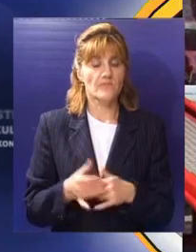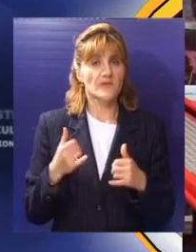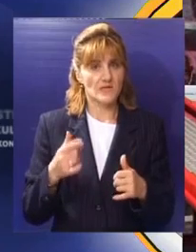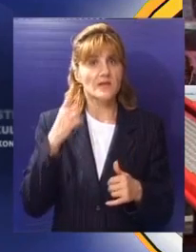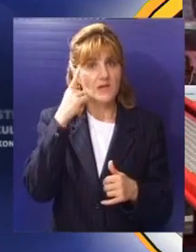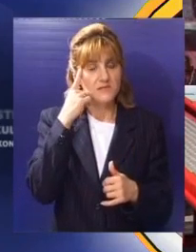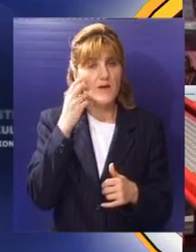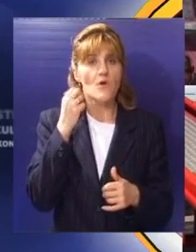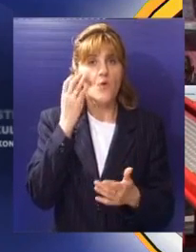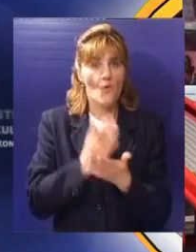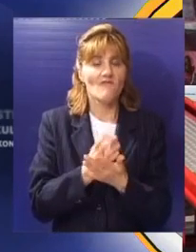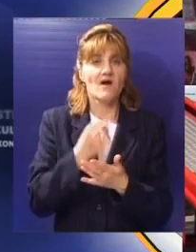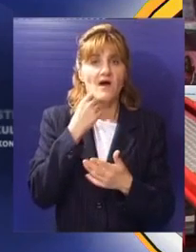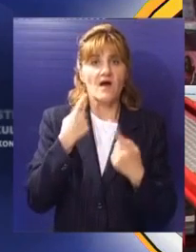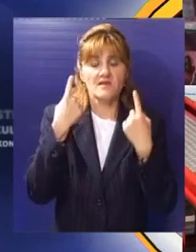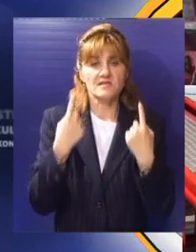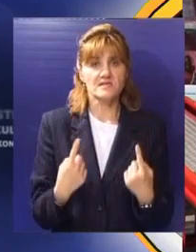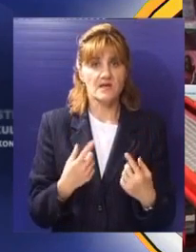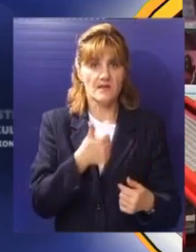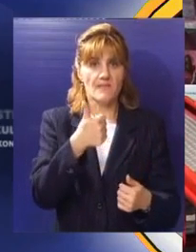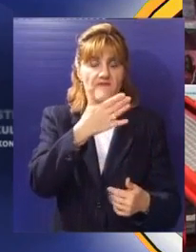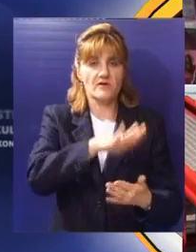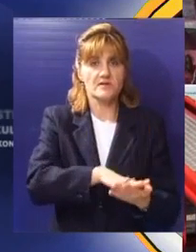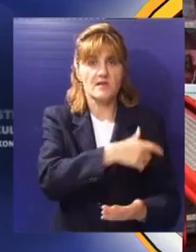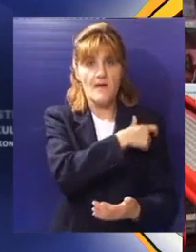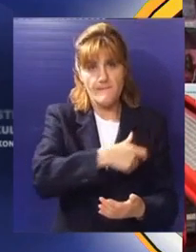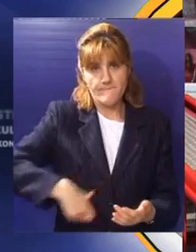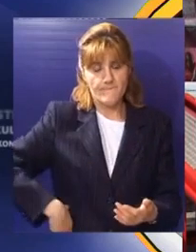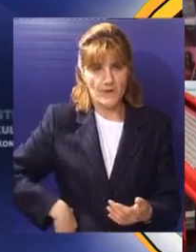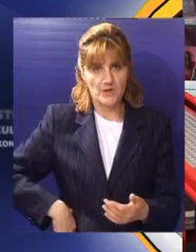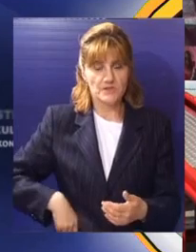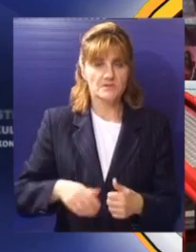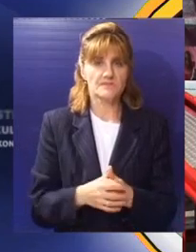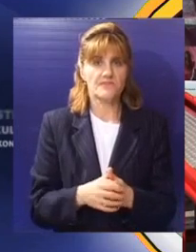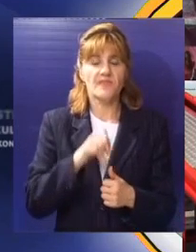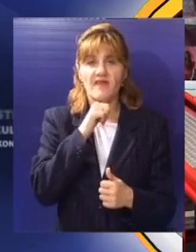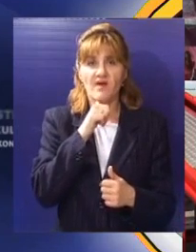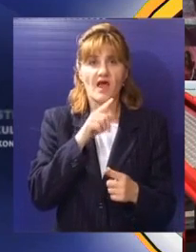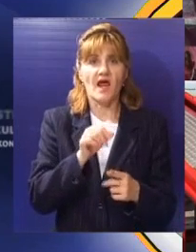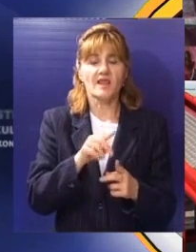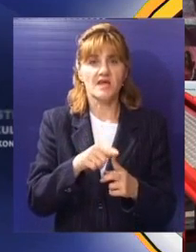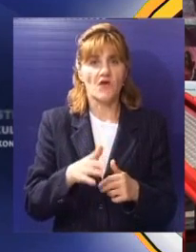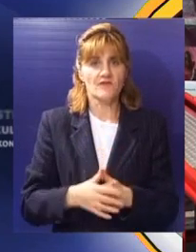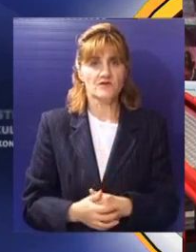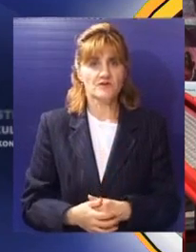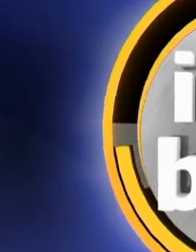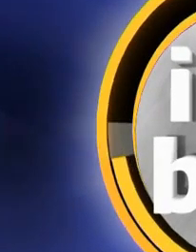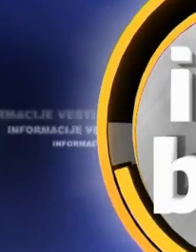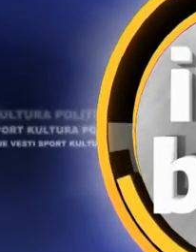Sada znam da ću uvek kada sednemo u automobil prvo vezati pojaz. Za JuEko Televiziju Ivana Radinović.